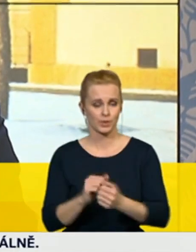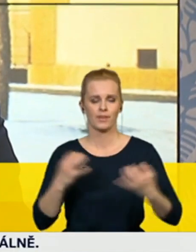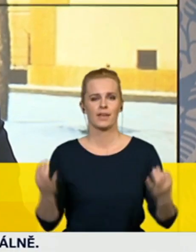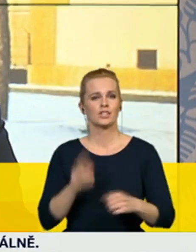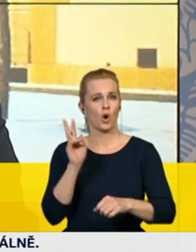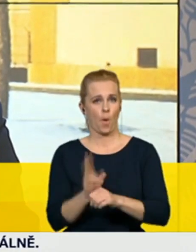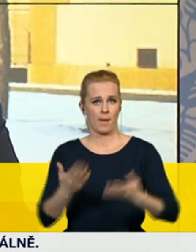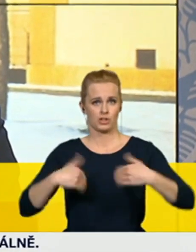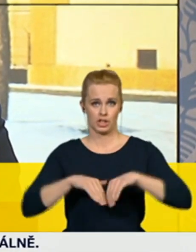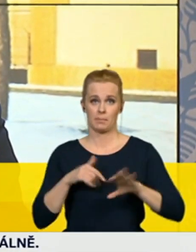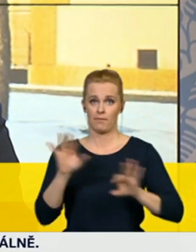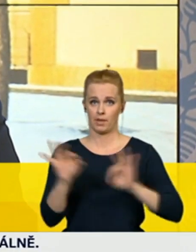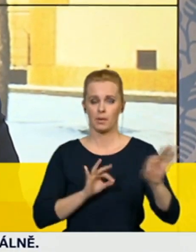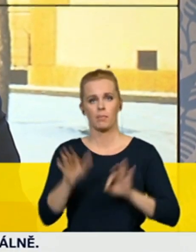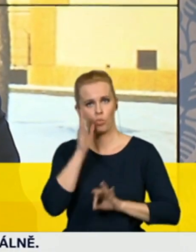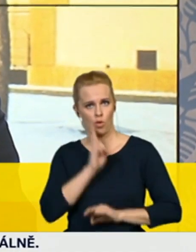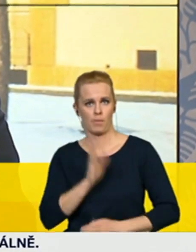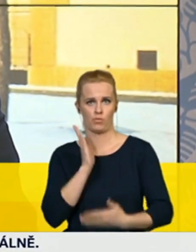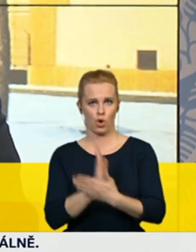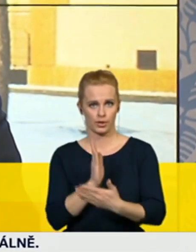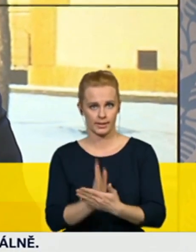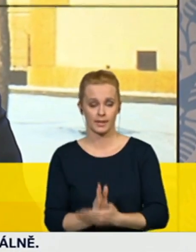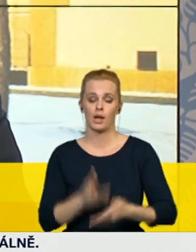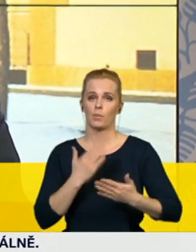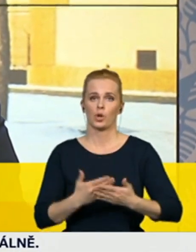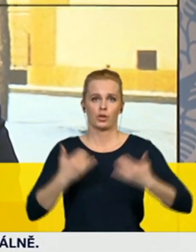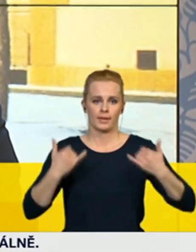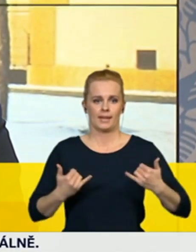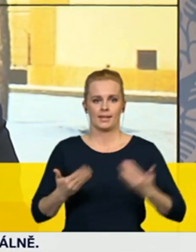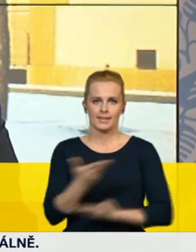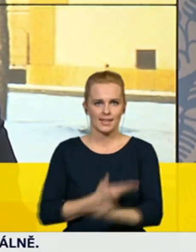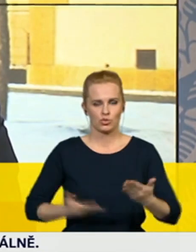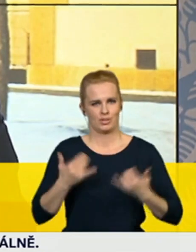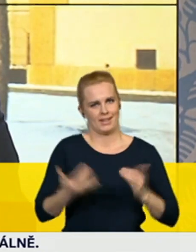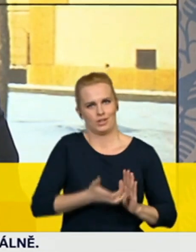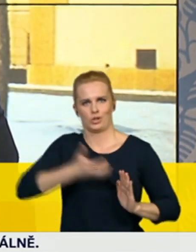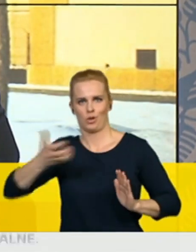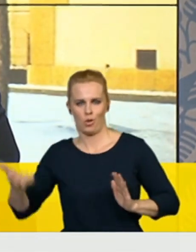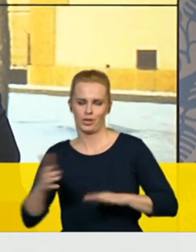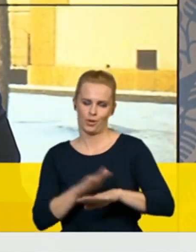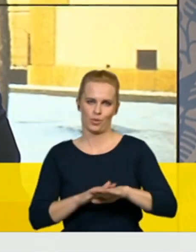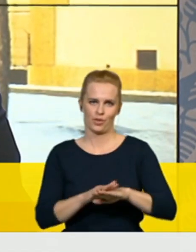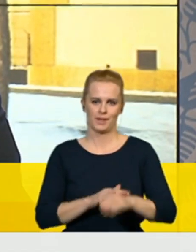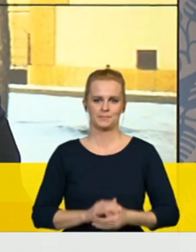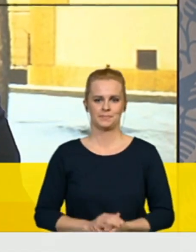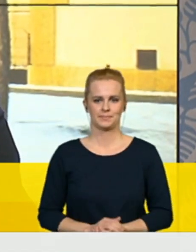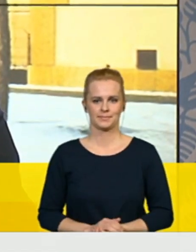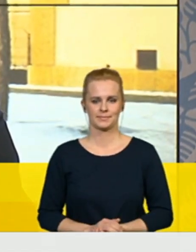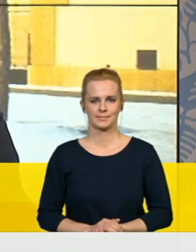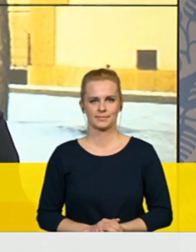budou adekvátní a proto ta debata se trošku natáhla. Teď tedy